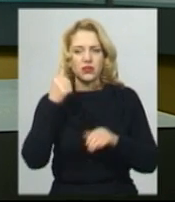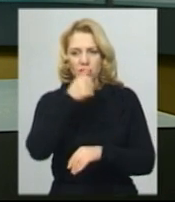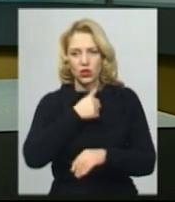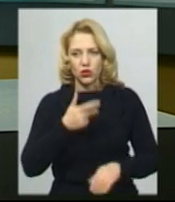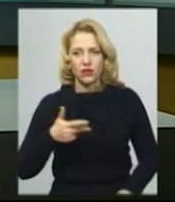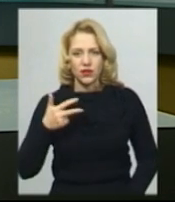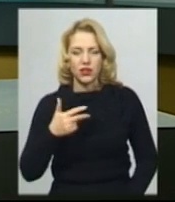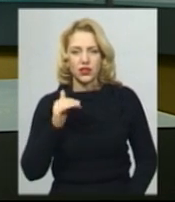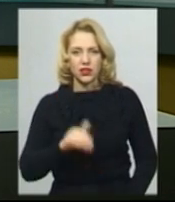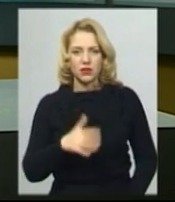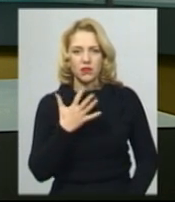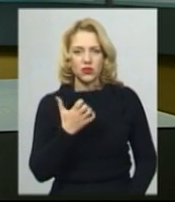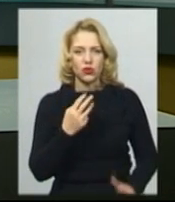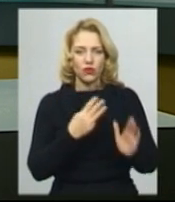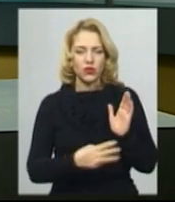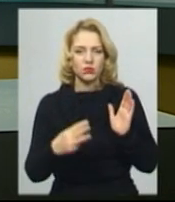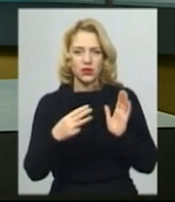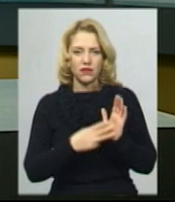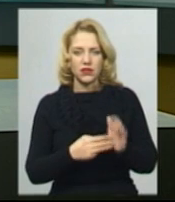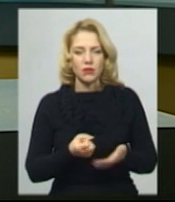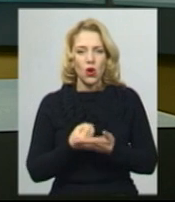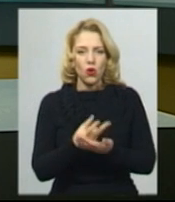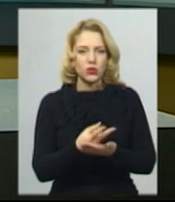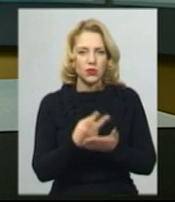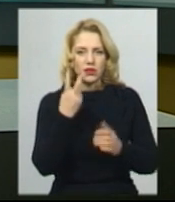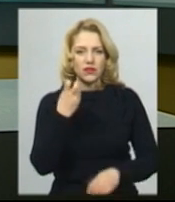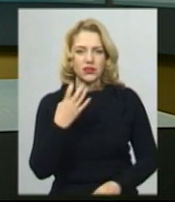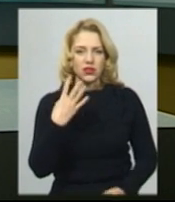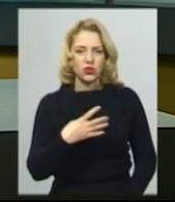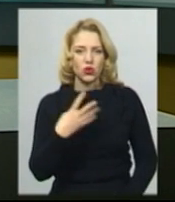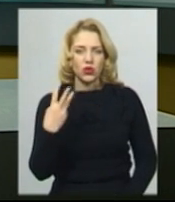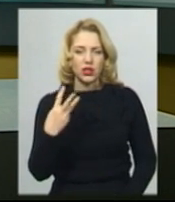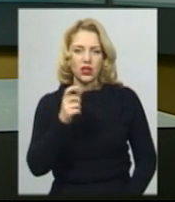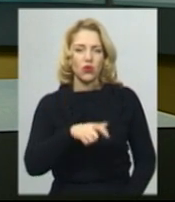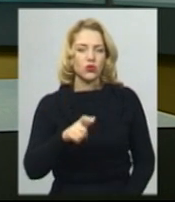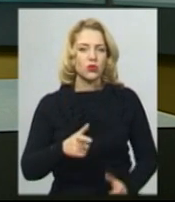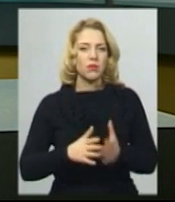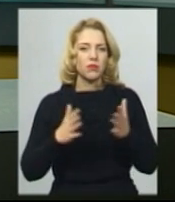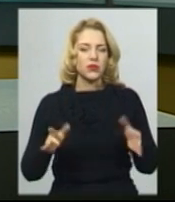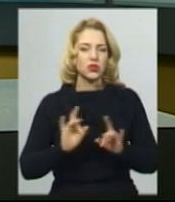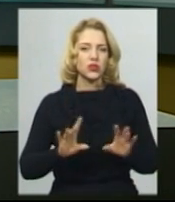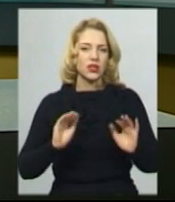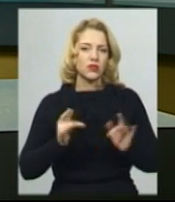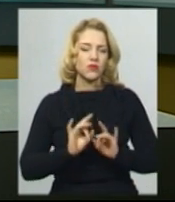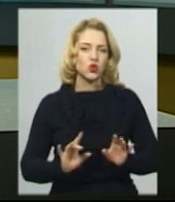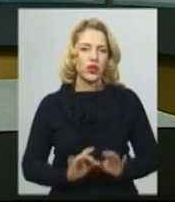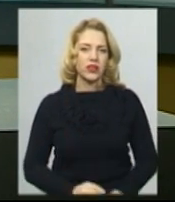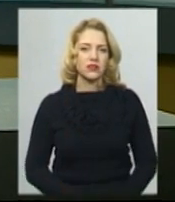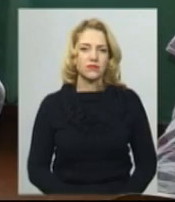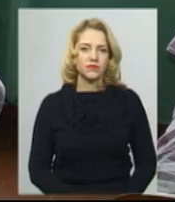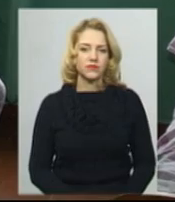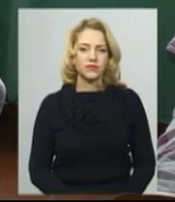3588, госпіталізовано 243 особи. Більше у сюжеті Тетяни Ворожцової.